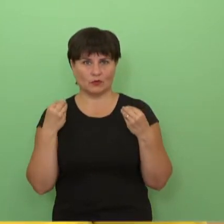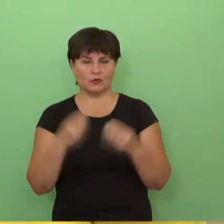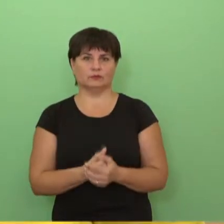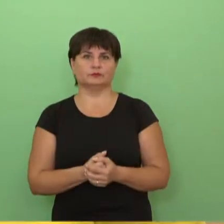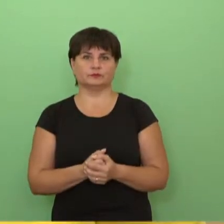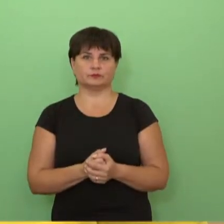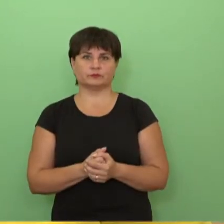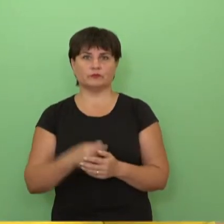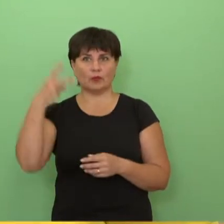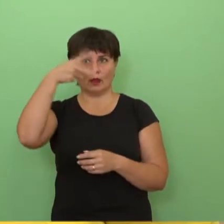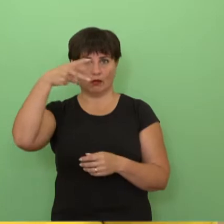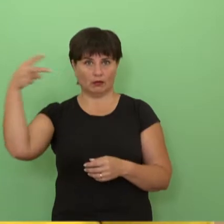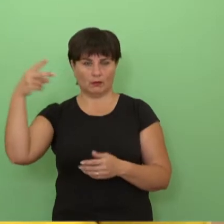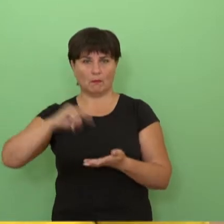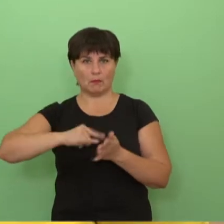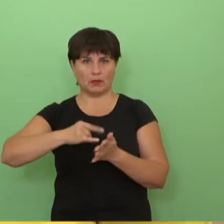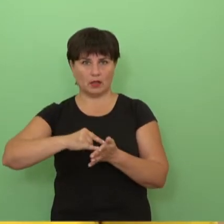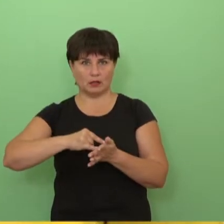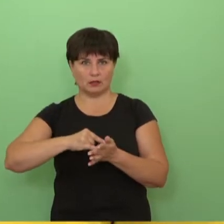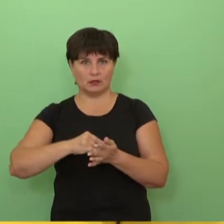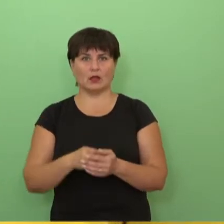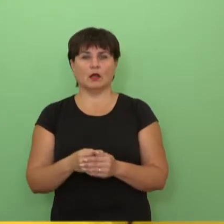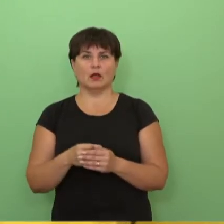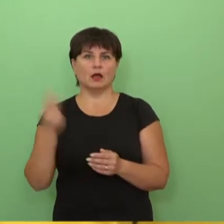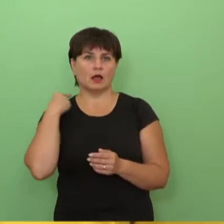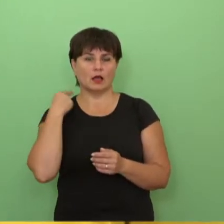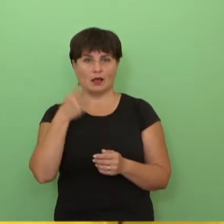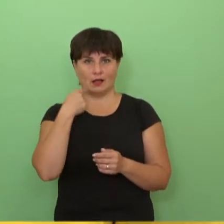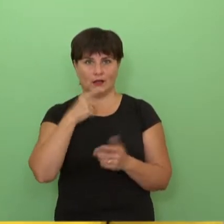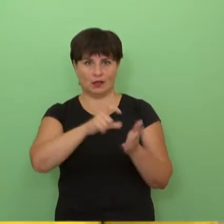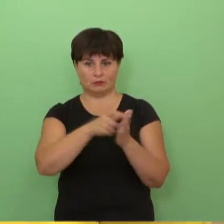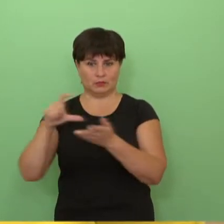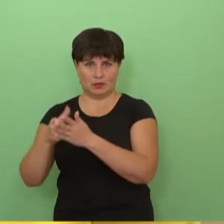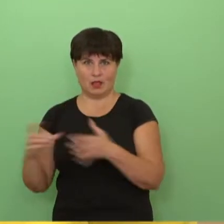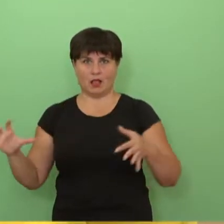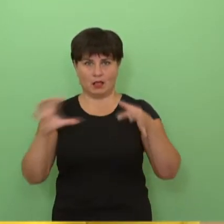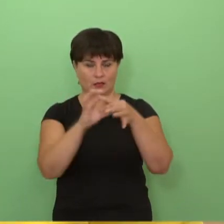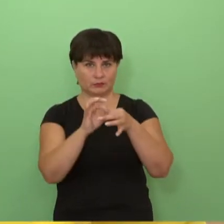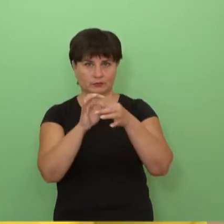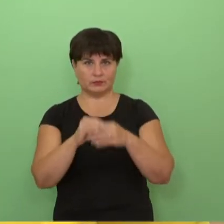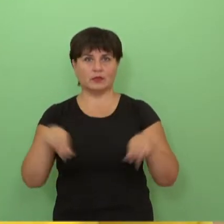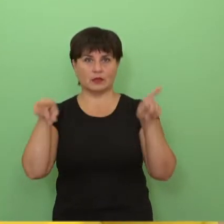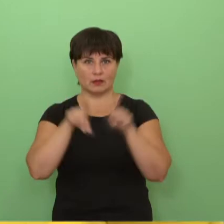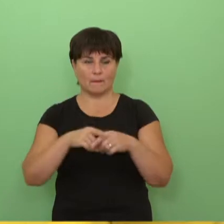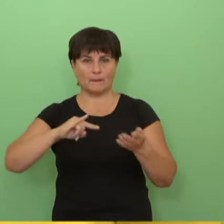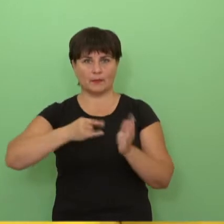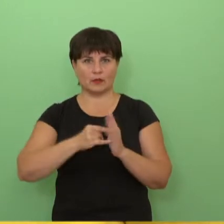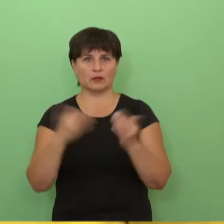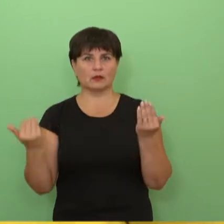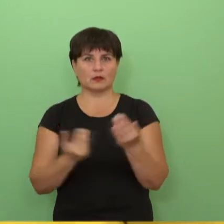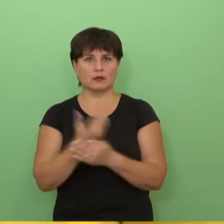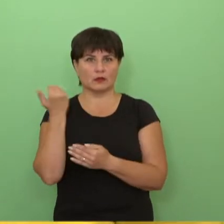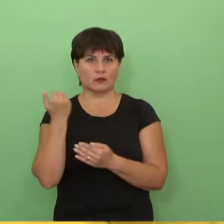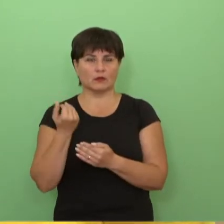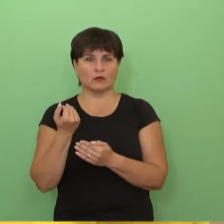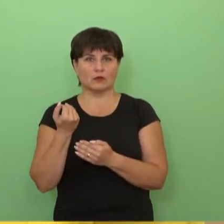klasę, kuri atitiks poreikius ypatingai pradinio ūkdymo mokiniams, nes informatiką pradinėme ūkdyme yra sparčiai